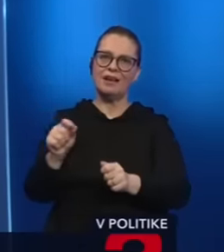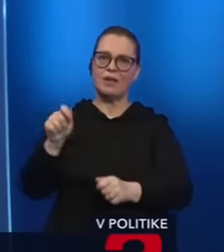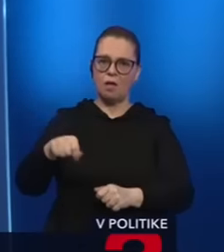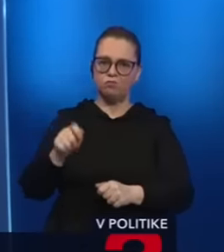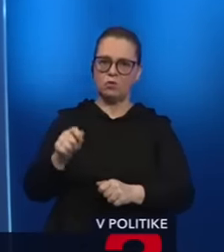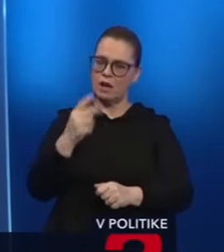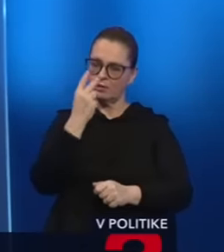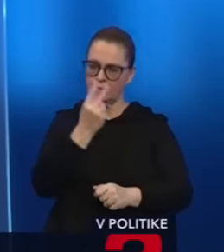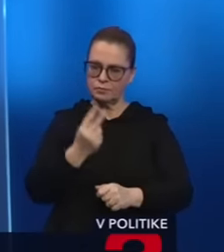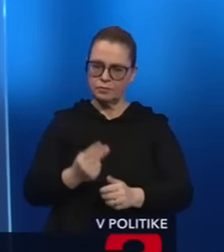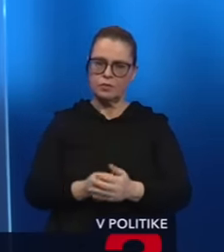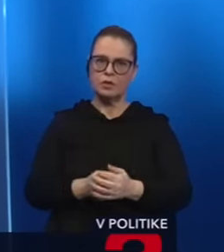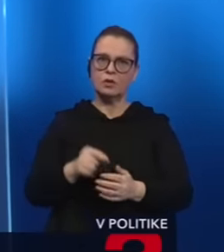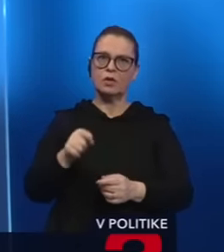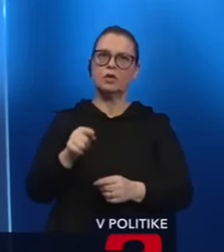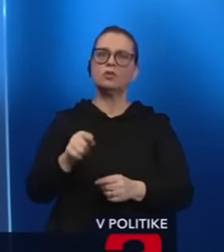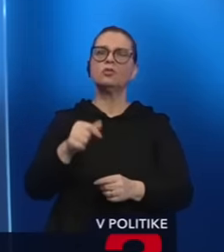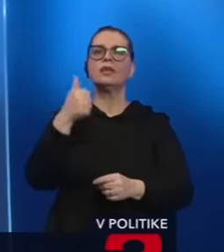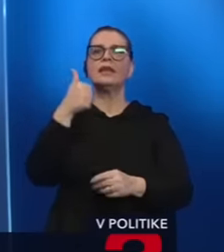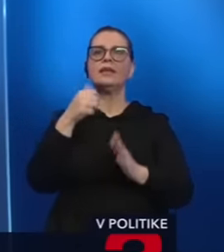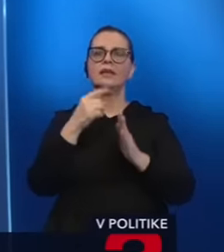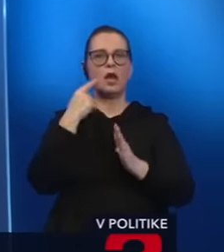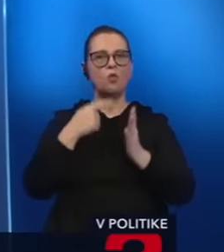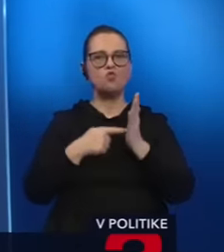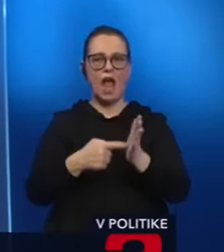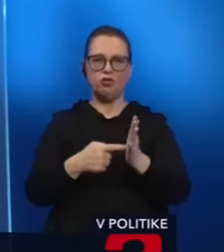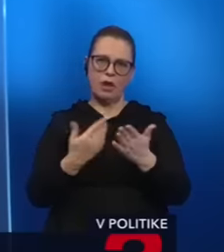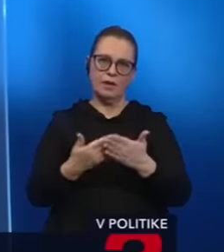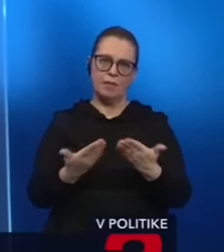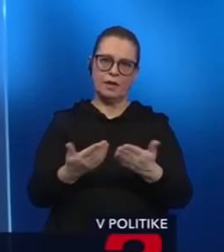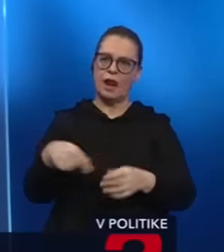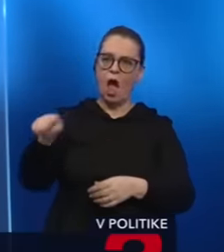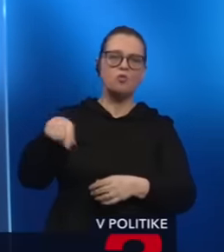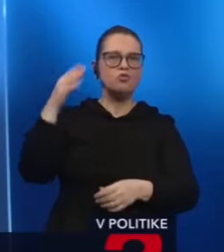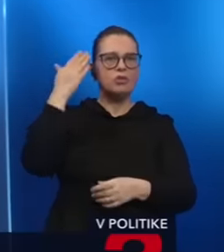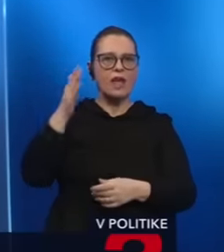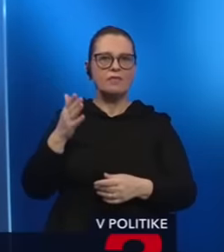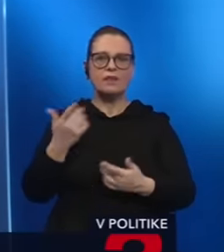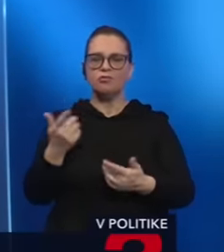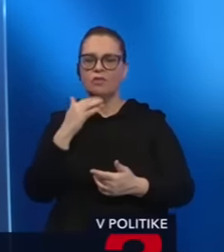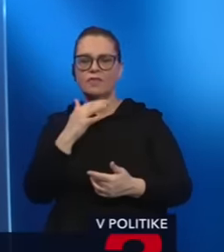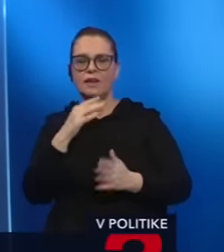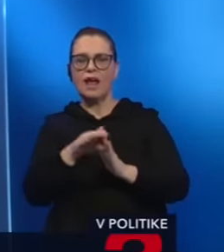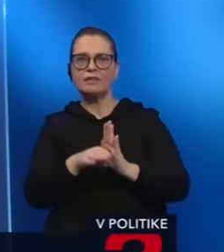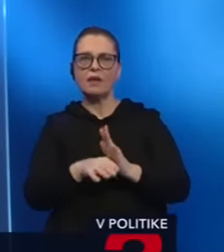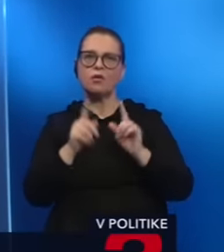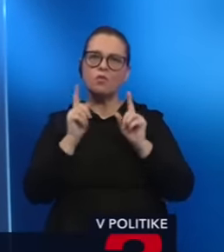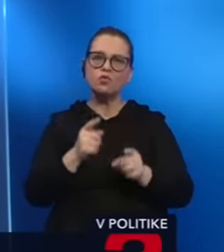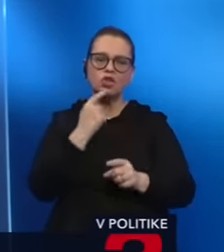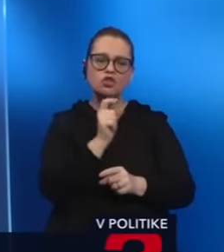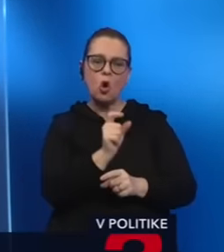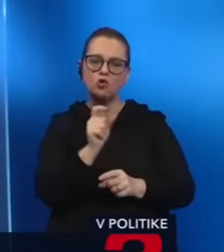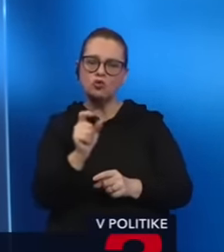ho. To znamená, toto je len jediný model a teraz už sami nevedia, lebo či je výklad zákona, že musíte doslovne